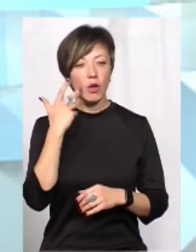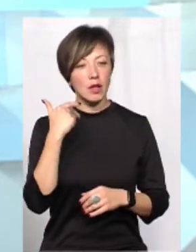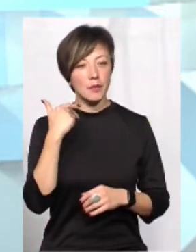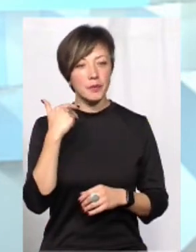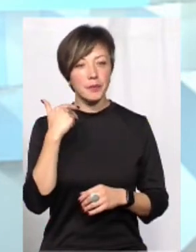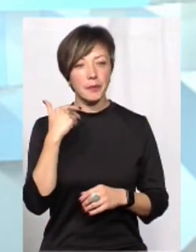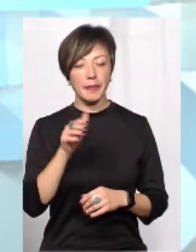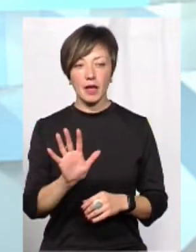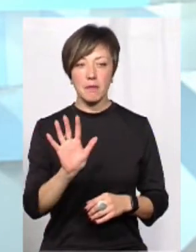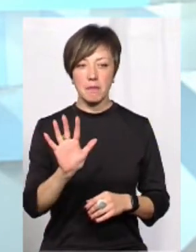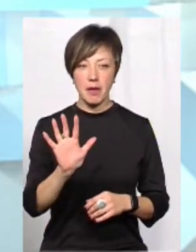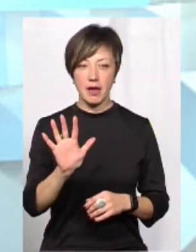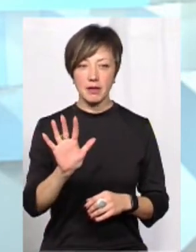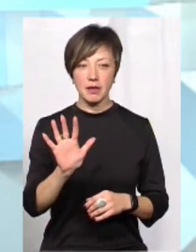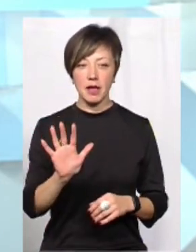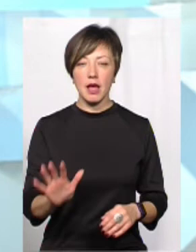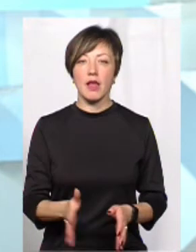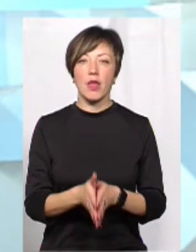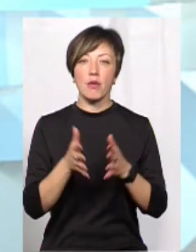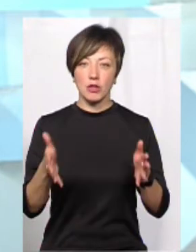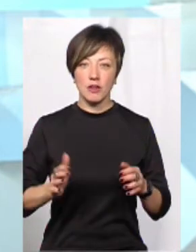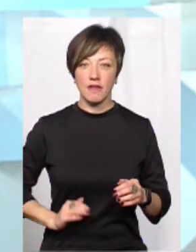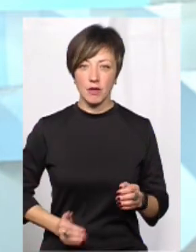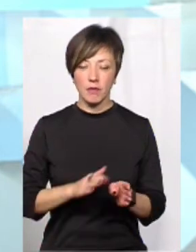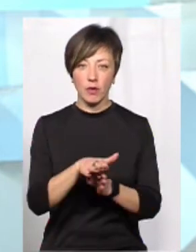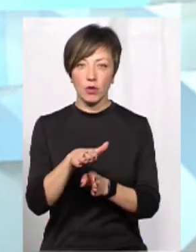коли топ-5 найбільших підрядників,